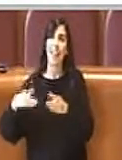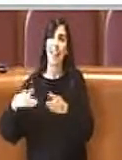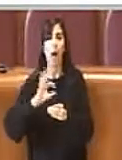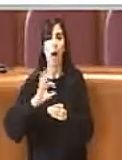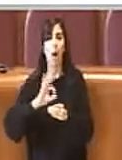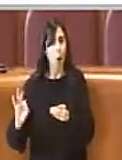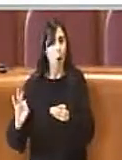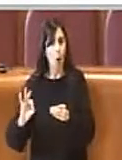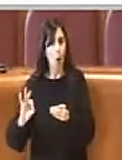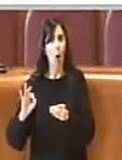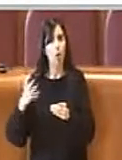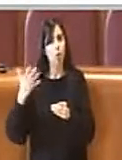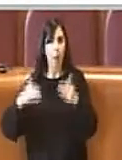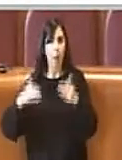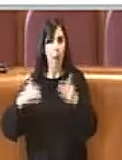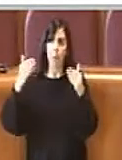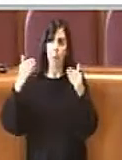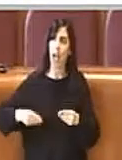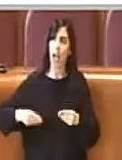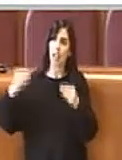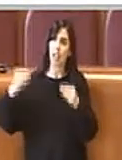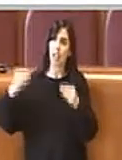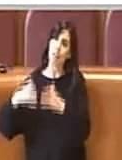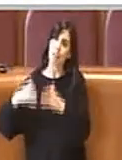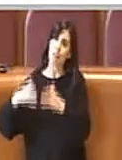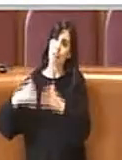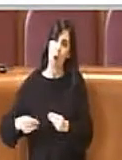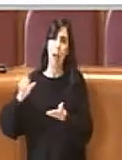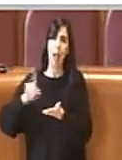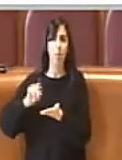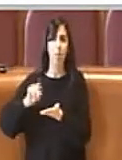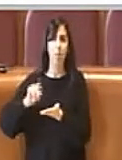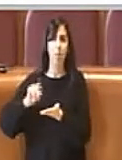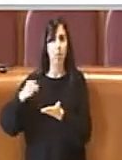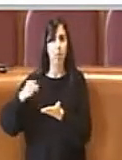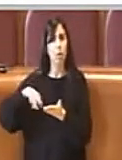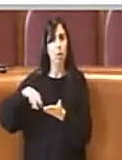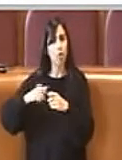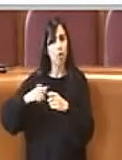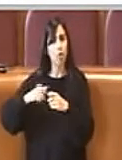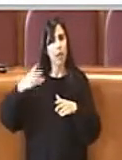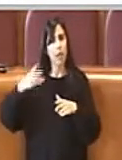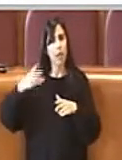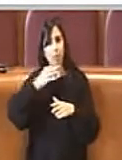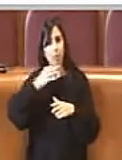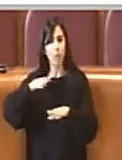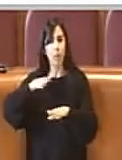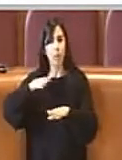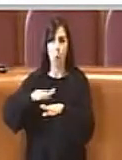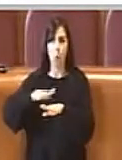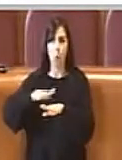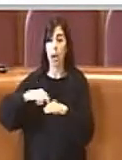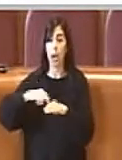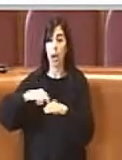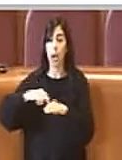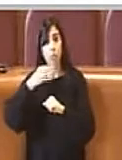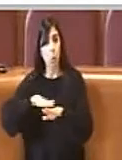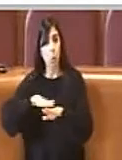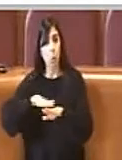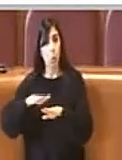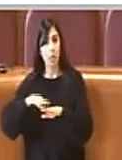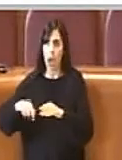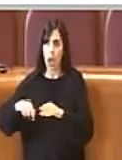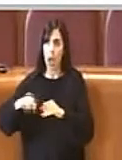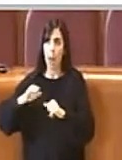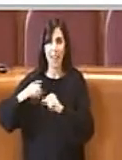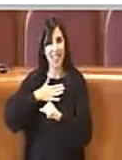elevatissimo di piattaforme e applicativi che la città utilizza e che l'amministrazione utilizza, questa amministrazione molto